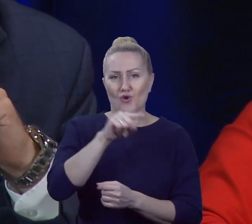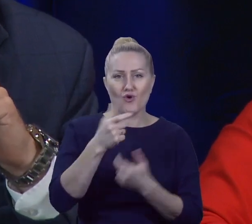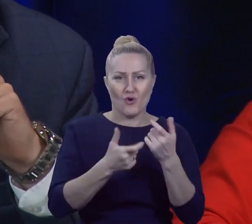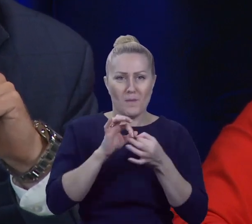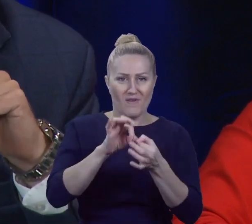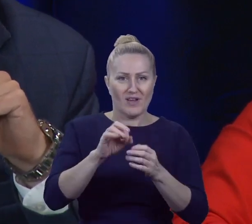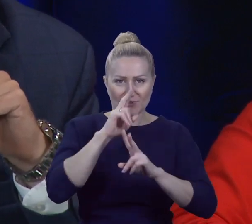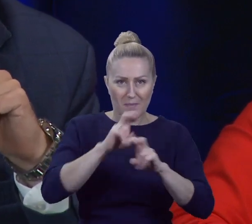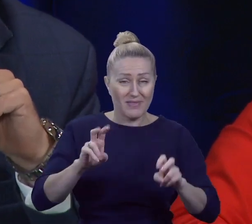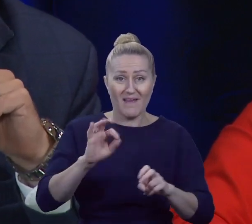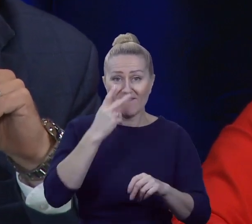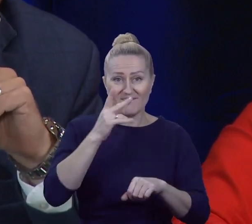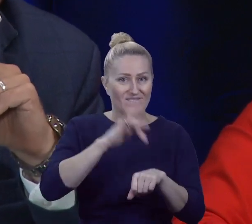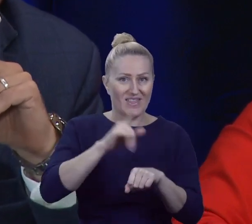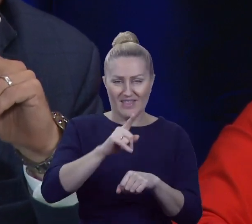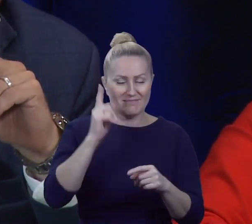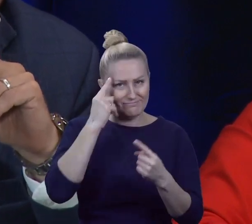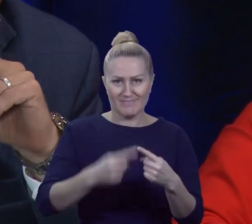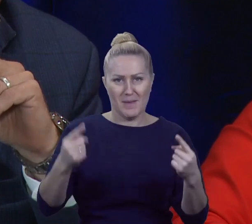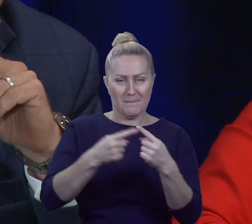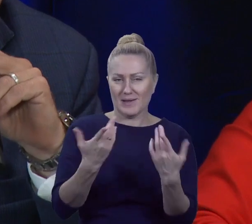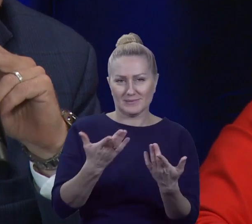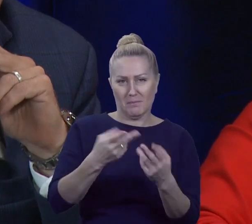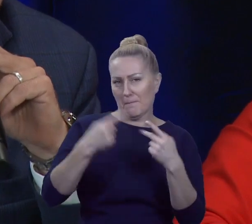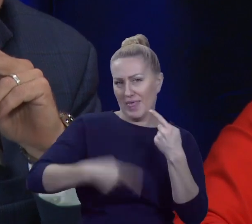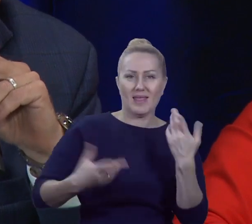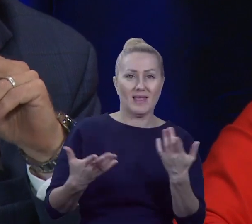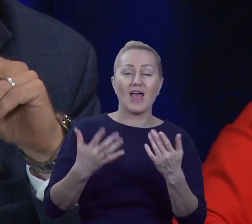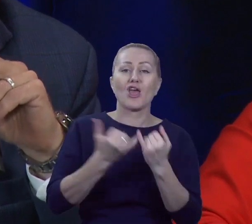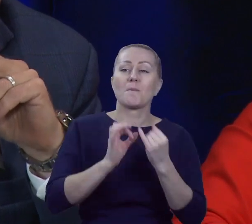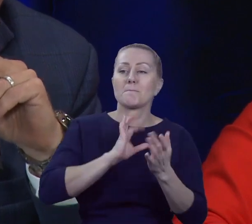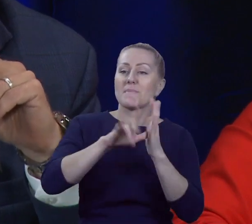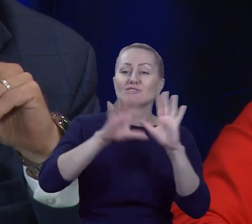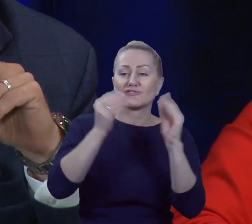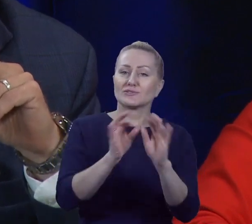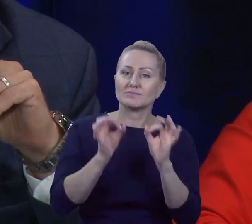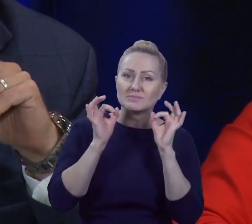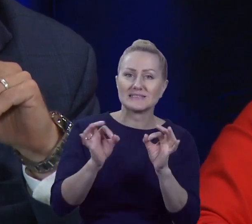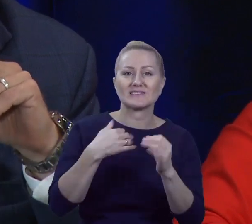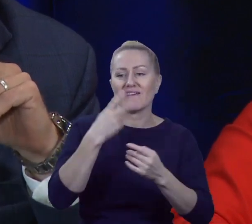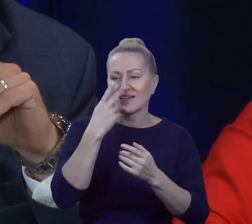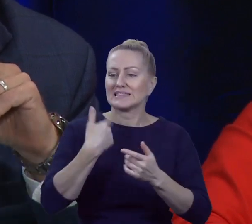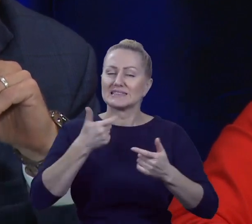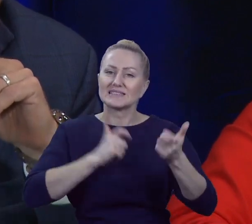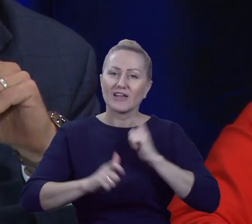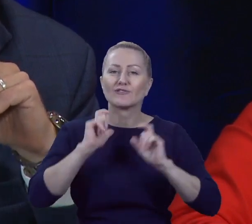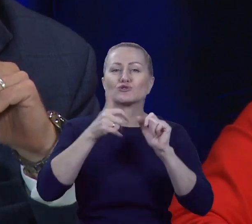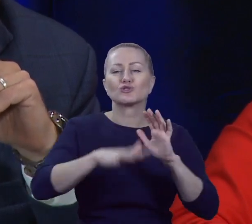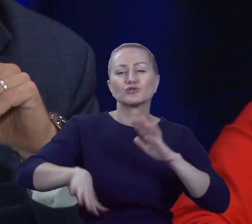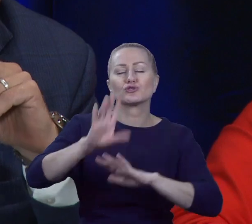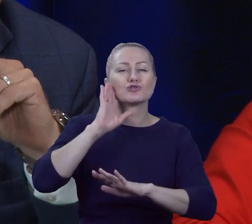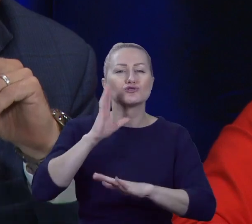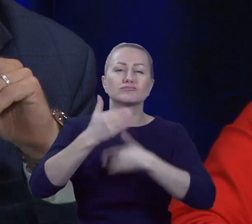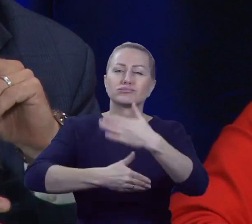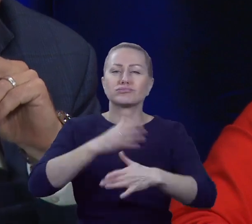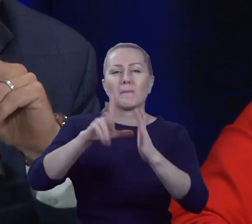Bo jeżeli ktoś mówi, że jeżeli w moim mieście wszystko się dobrze dzieje i jestem zadowolony z tego, co się w tym mieście dzieje, jak są realizowane